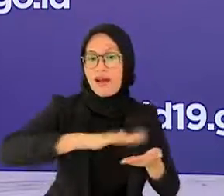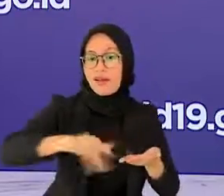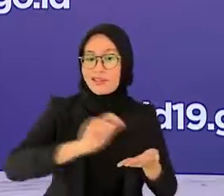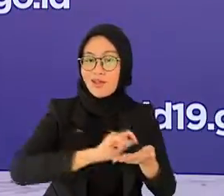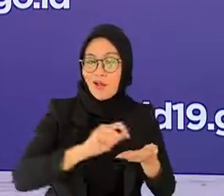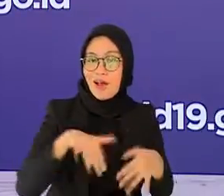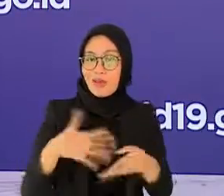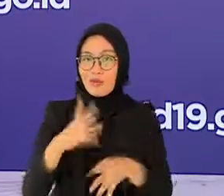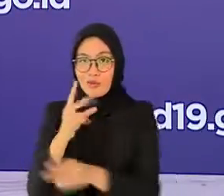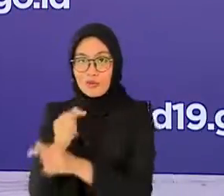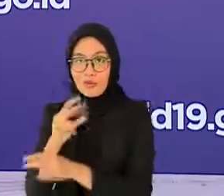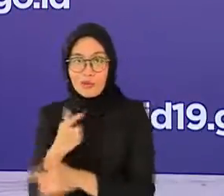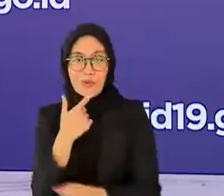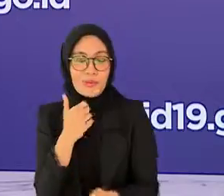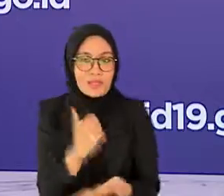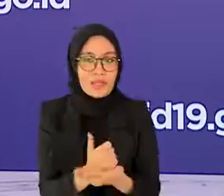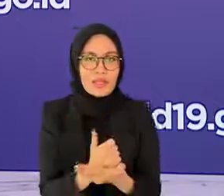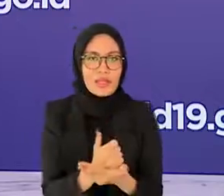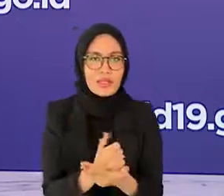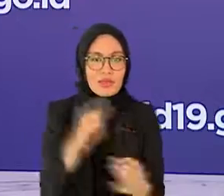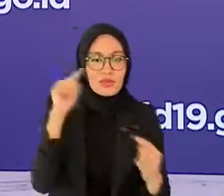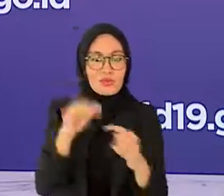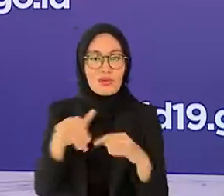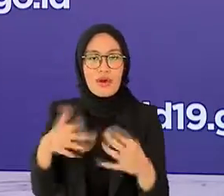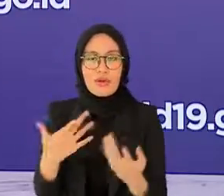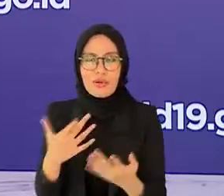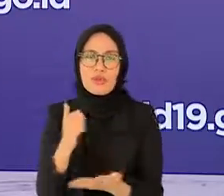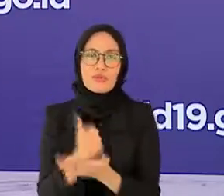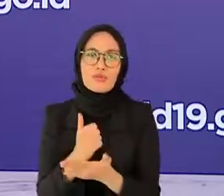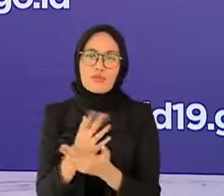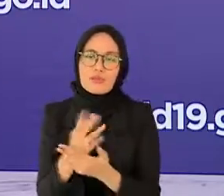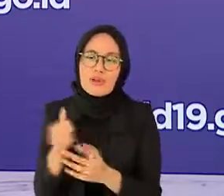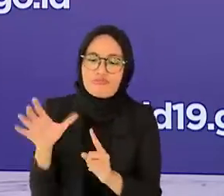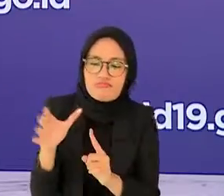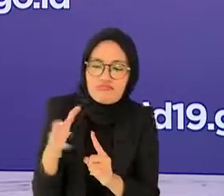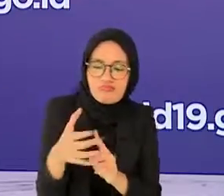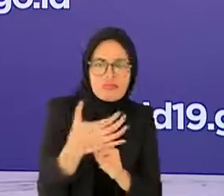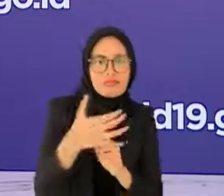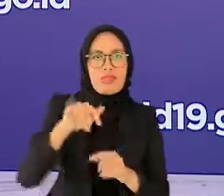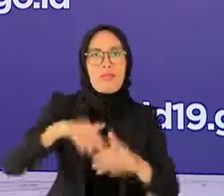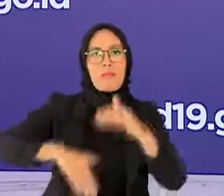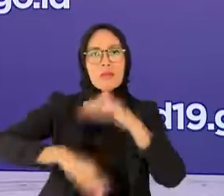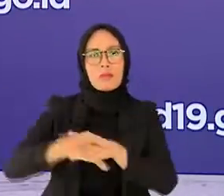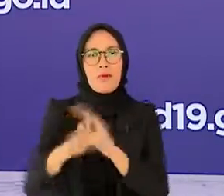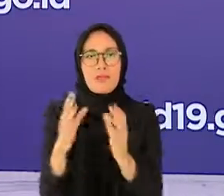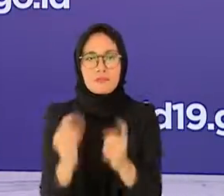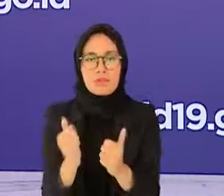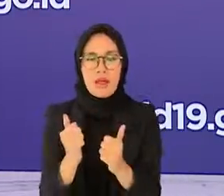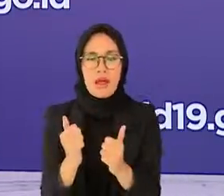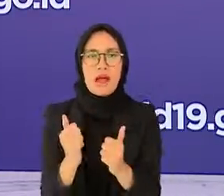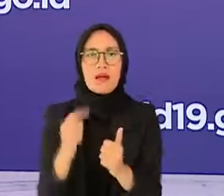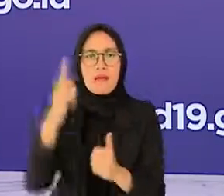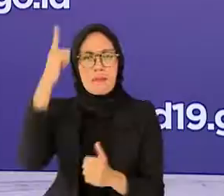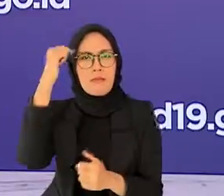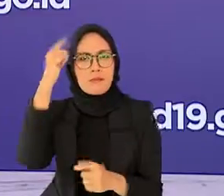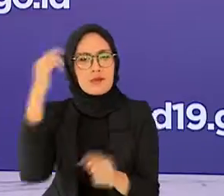pemerintah untuk memastikan perlindungan yang maksimal dalam menjalankan kegiatan pembelajaran tatap muka